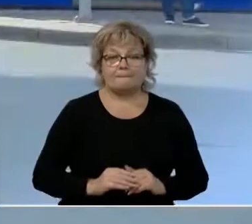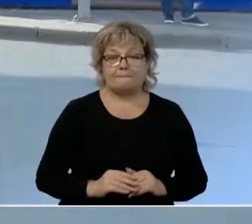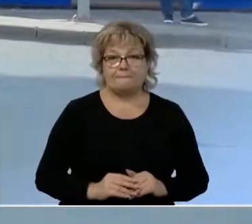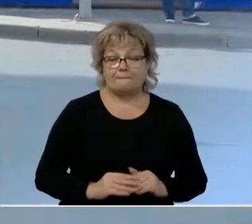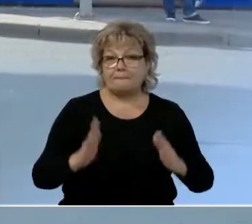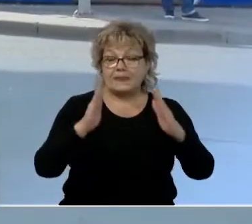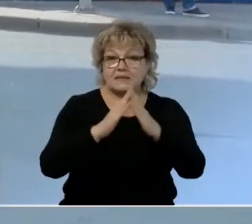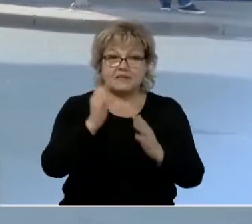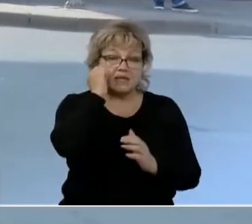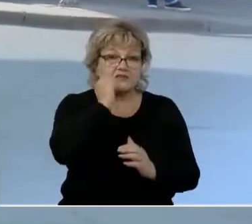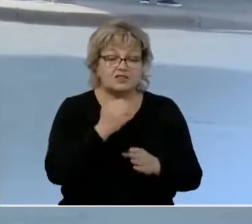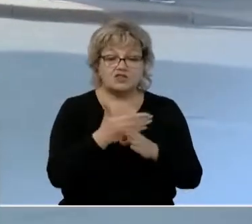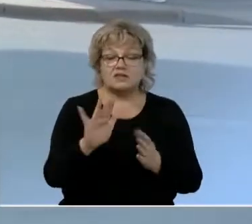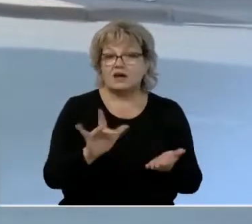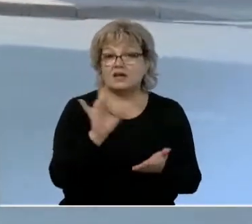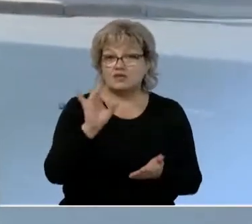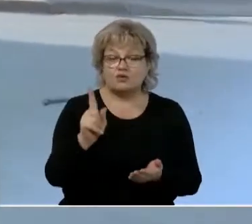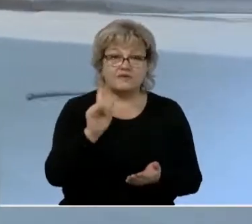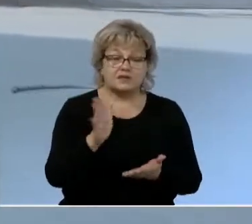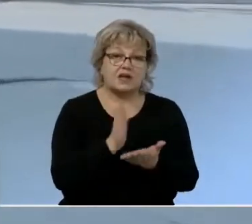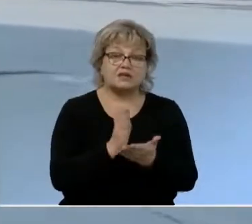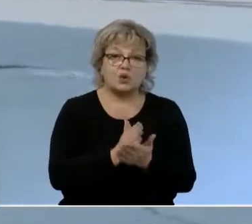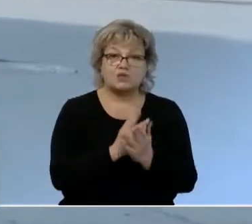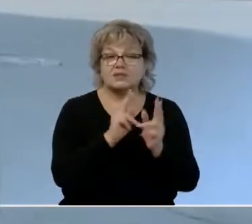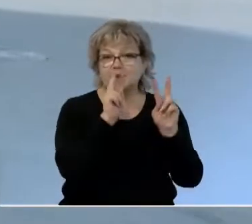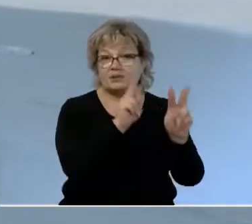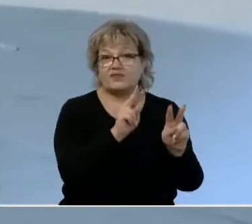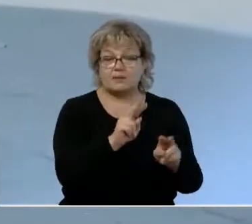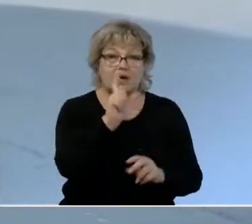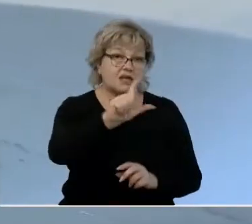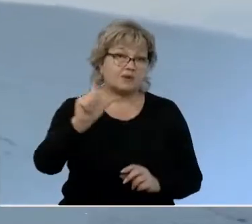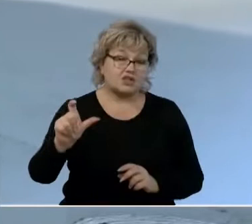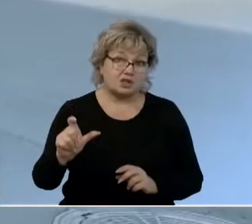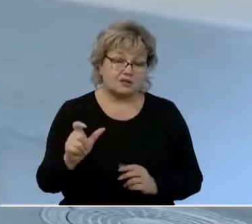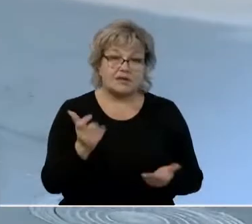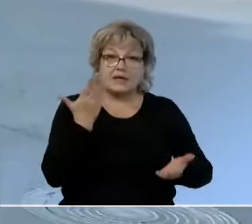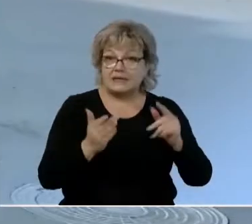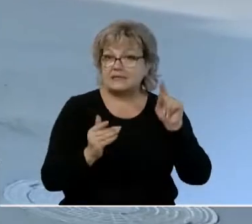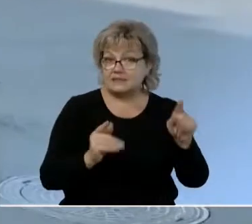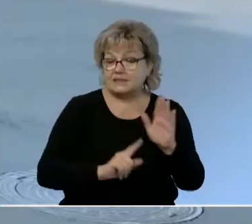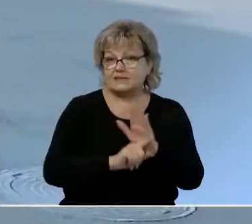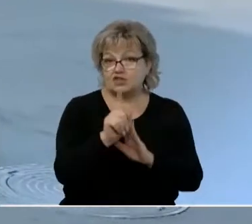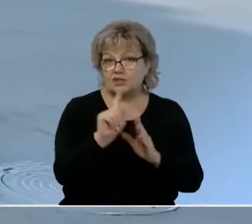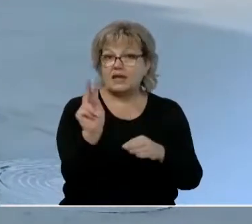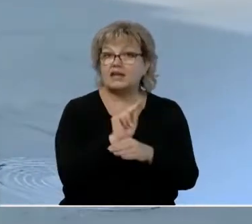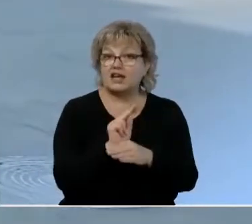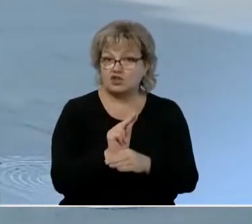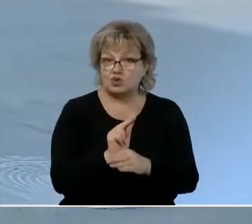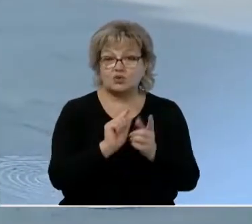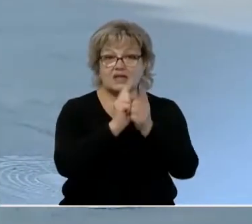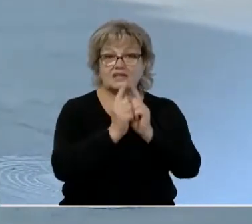Здание в исторической части Ростова всегда находится под пристальным вниманием горожан. И если здесь начинается реконструкция,